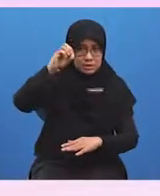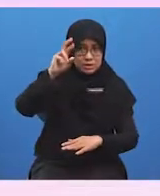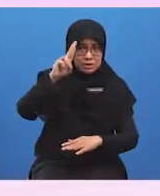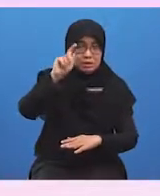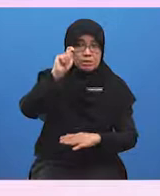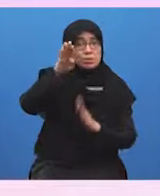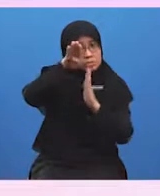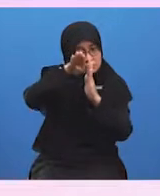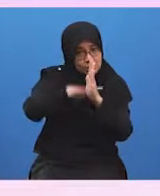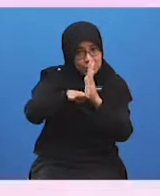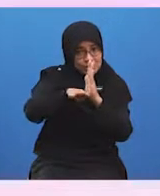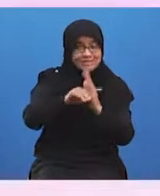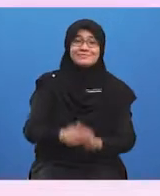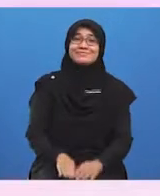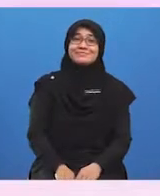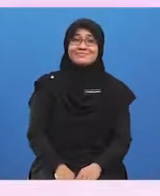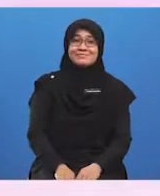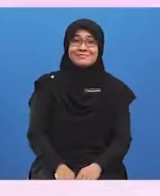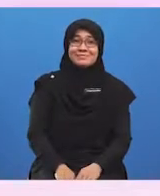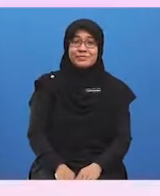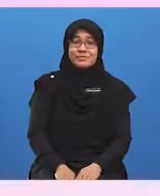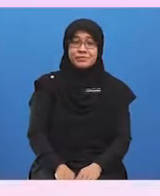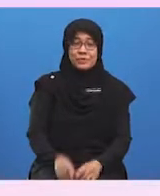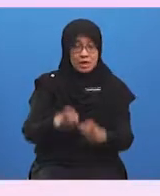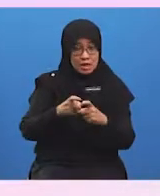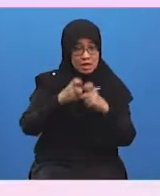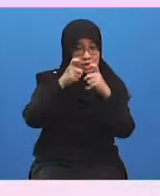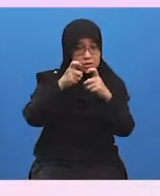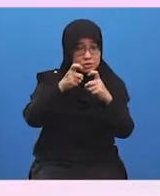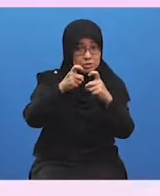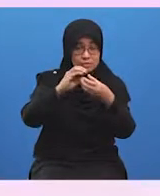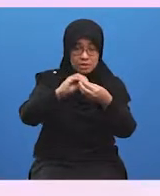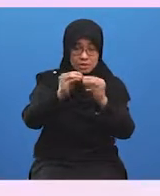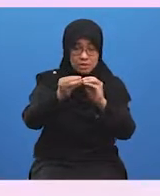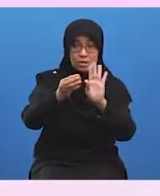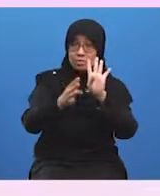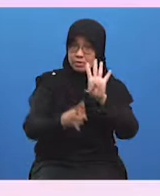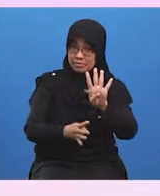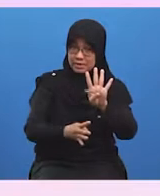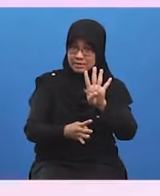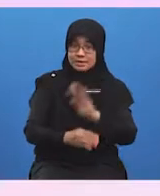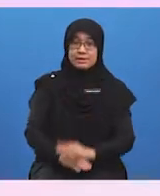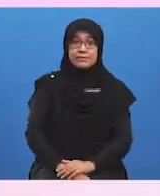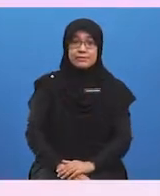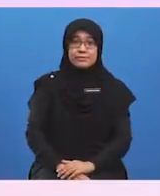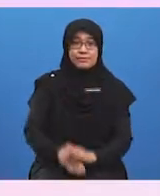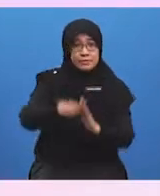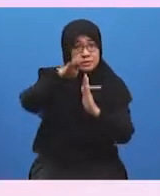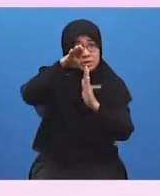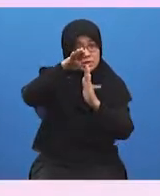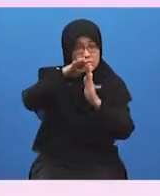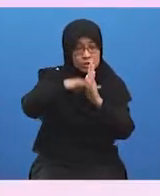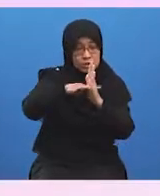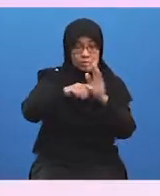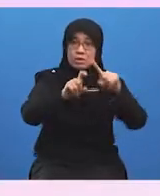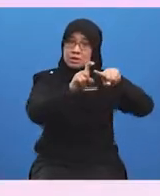Seterusnya, cikgu akan terangkan sumbangan keempat PKS, iaitu mengurangkan